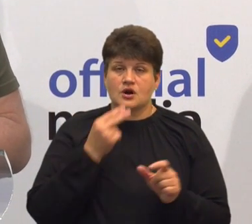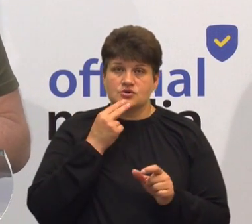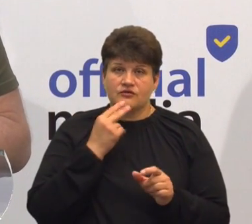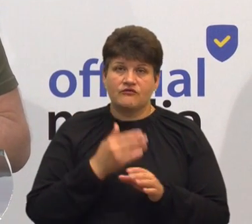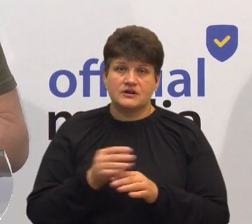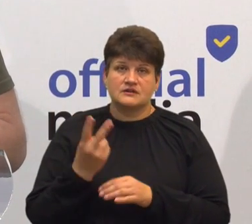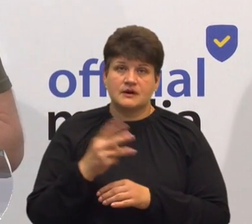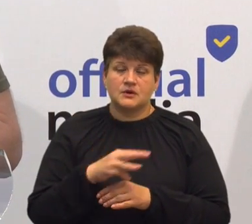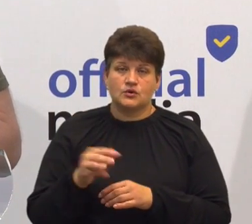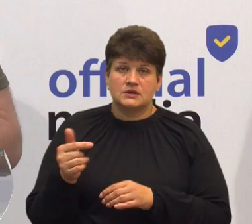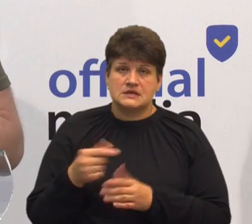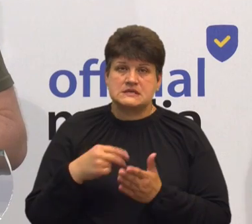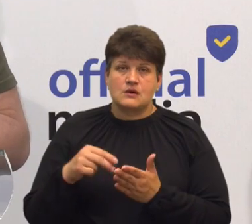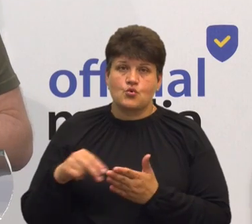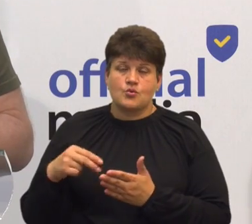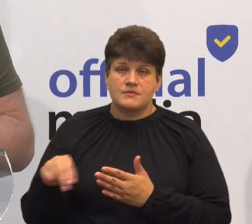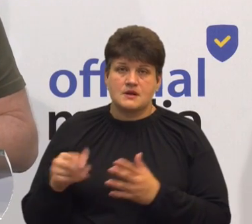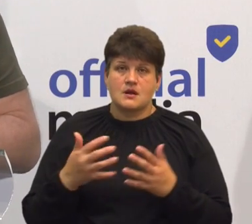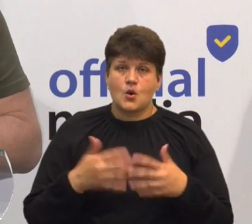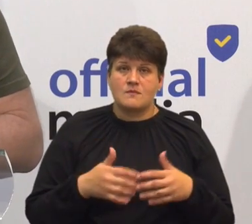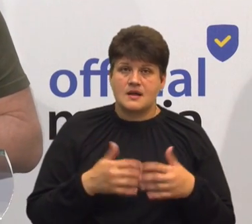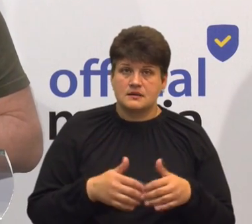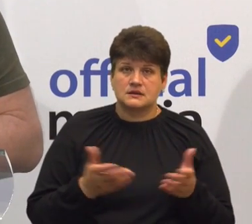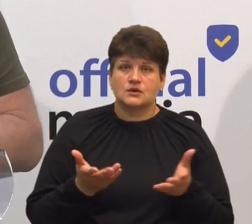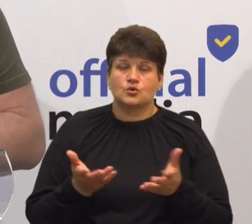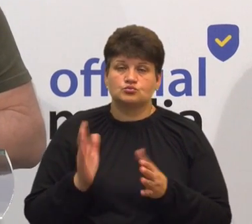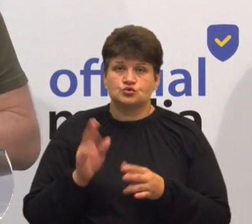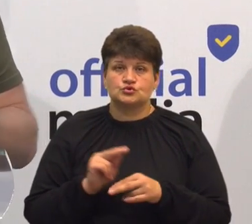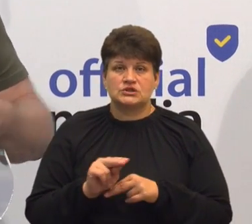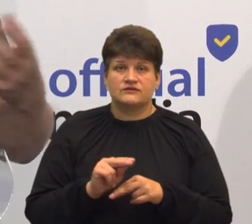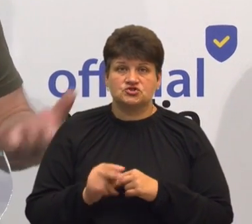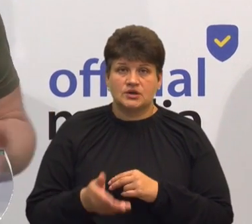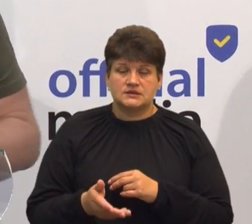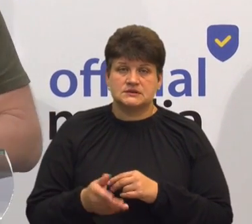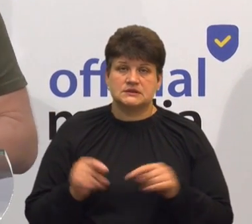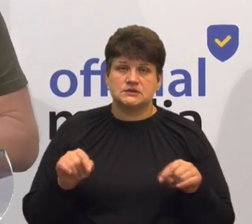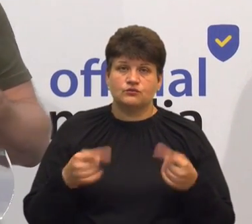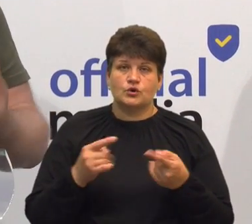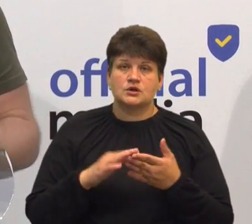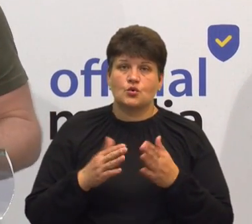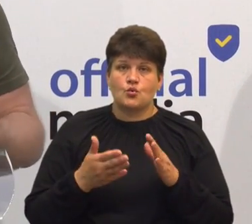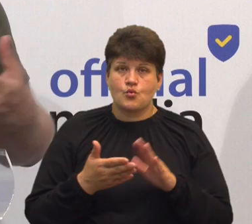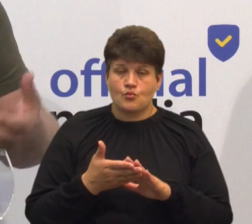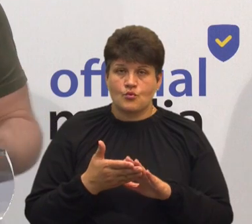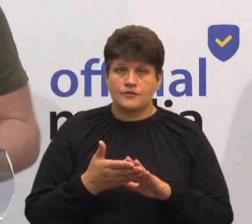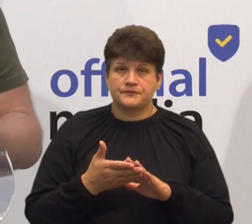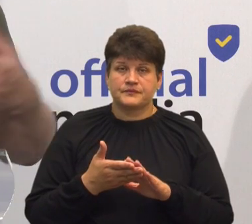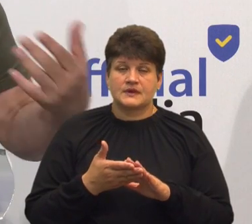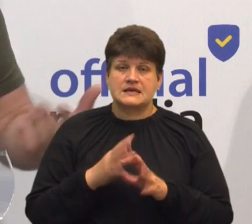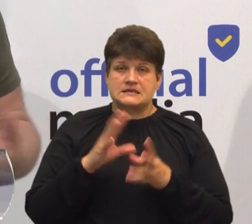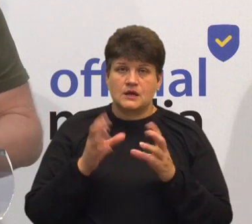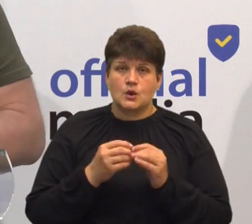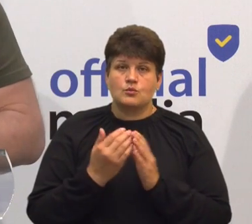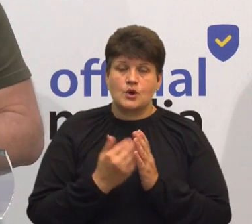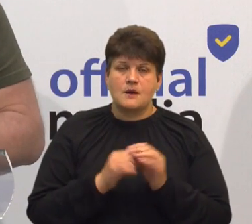мільйонів гривень для закупівлі обладнання, на якому будуть навчатися і створення умов відповідно. Загалом програма може бути